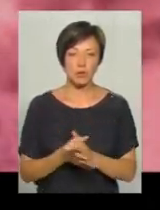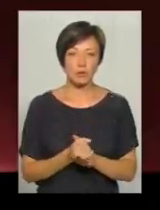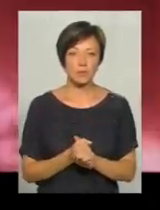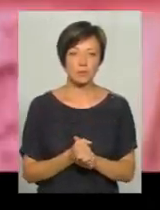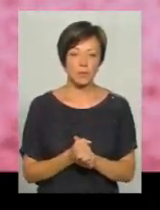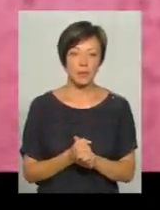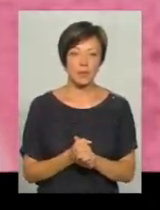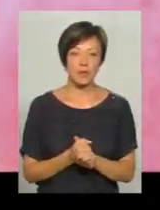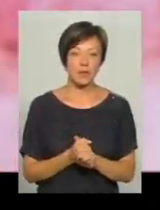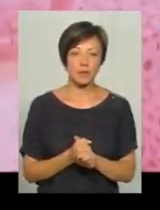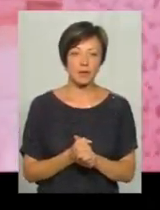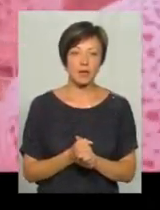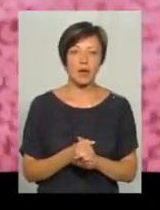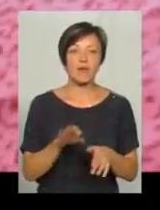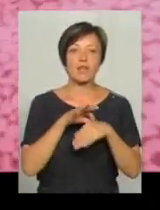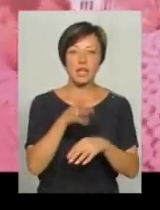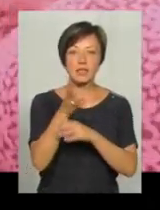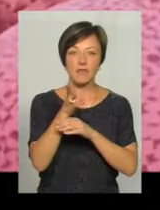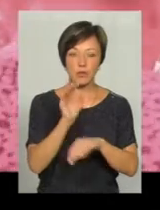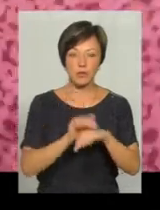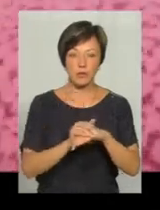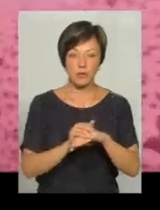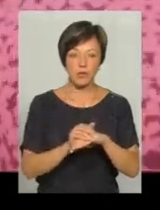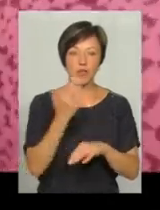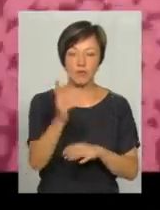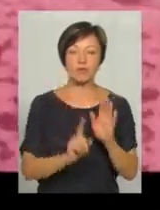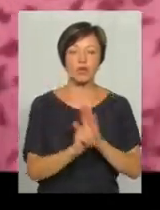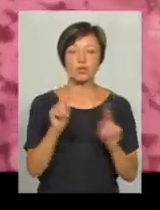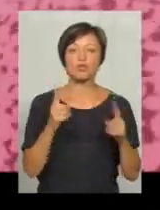Де ці віддуші ксації? Чого почали ксації?